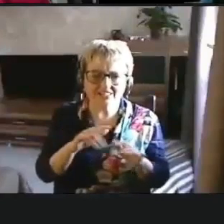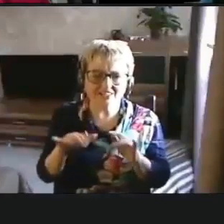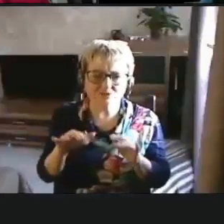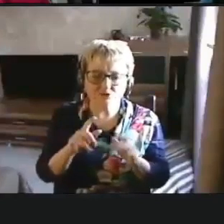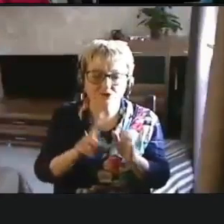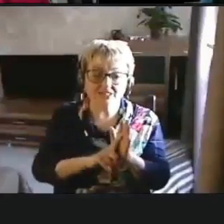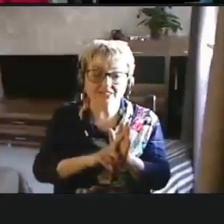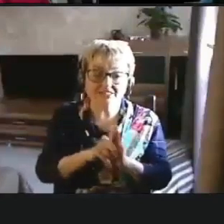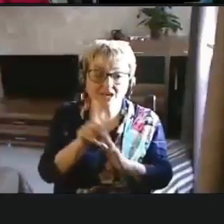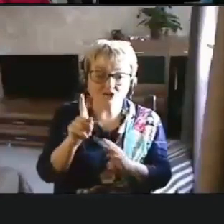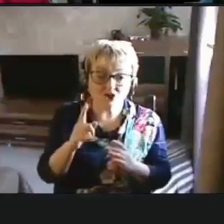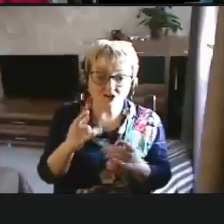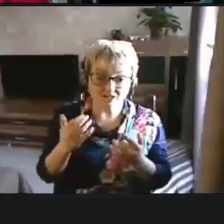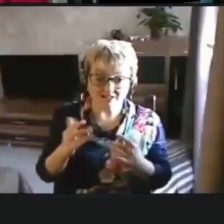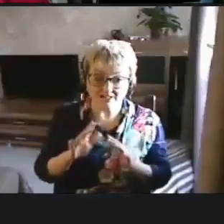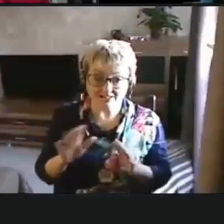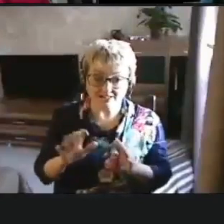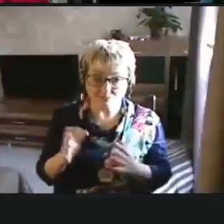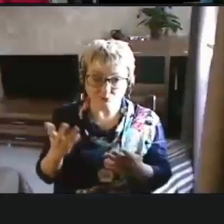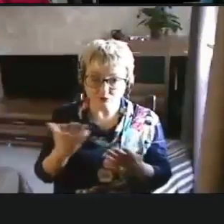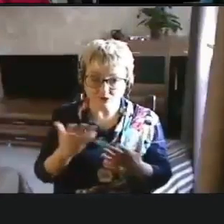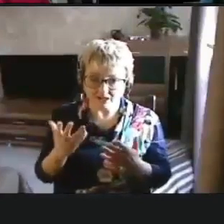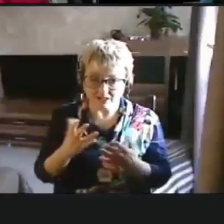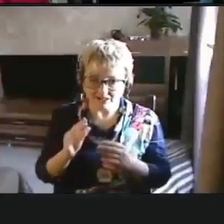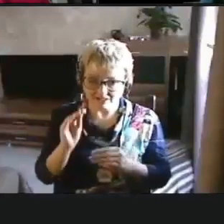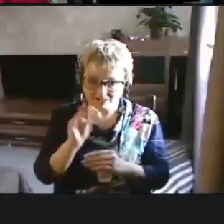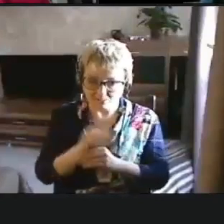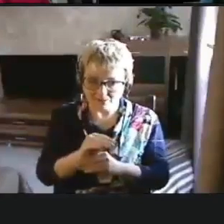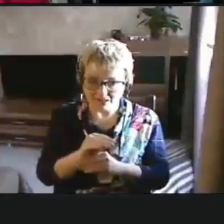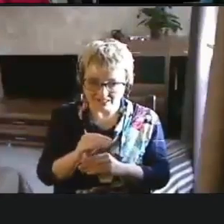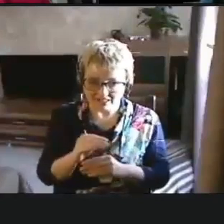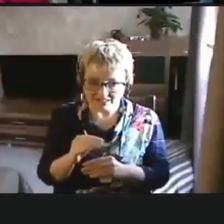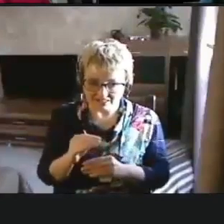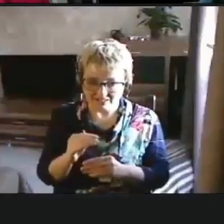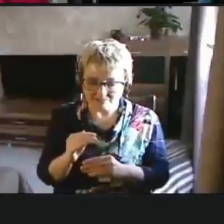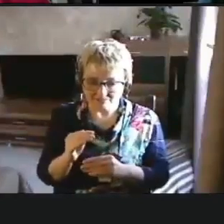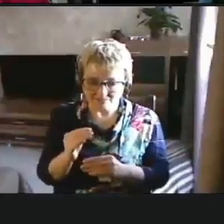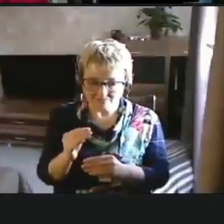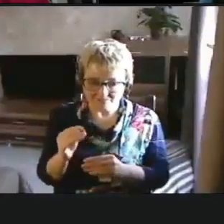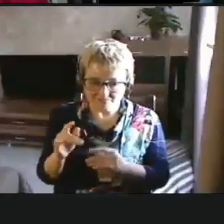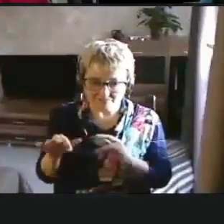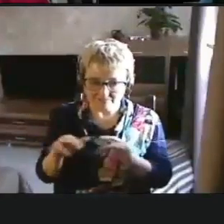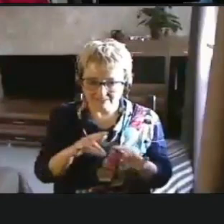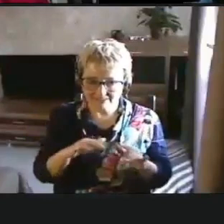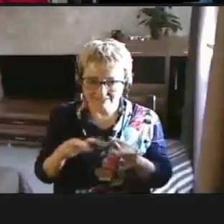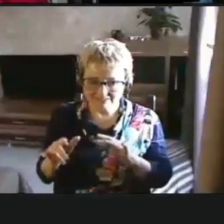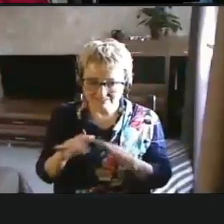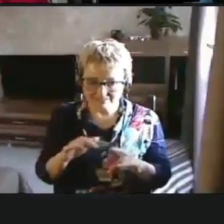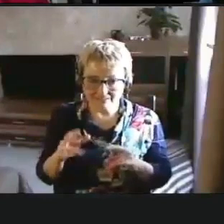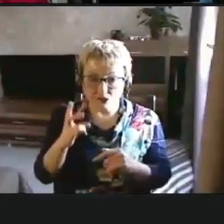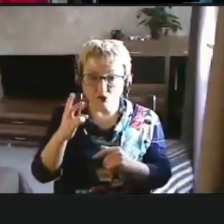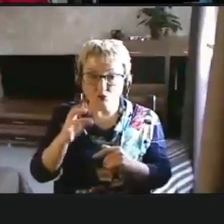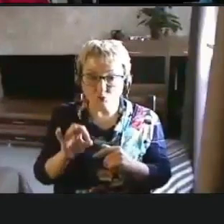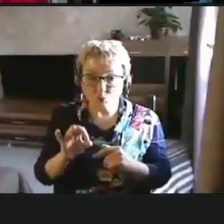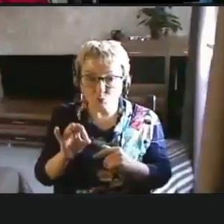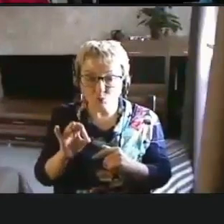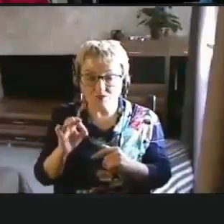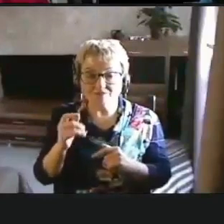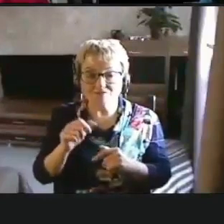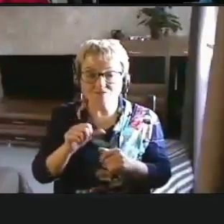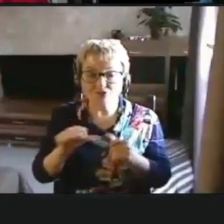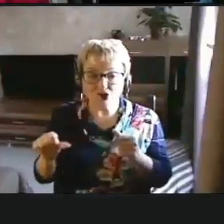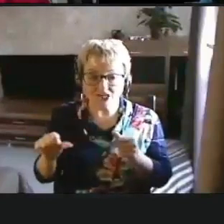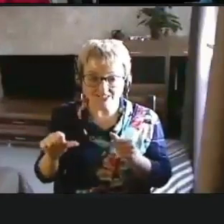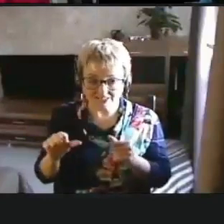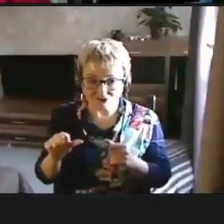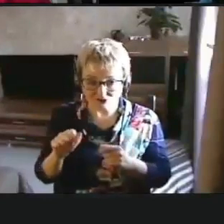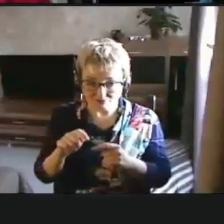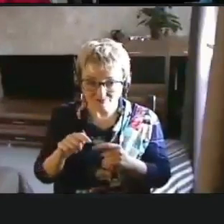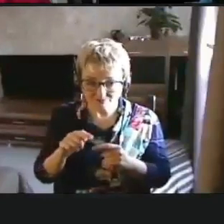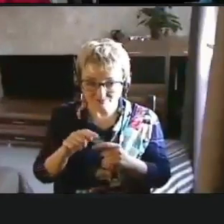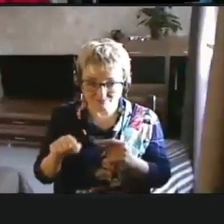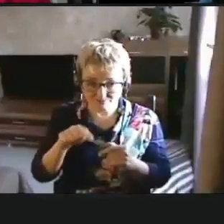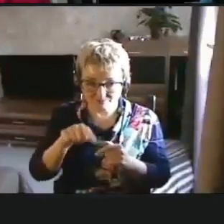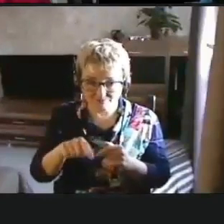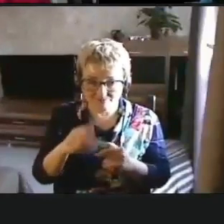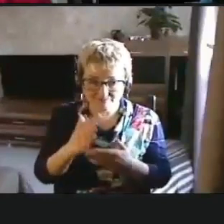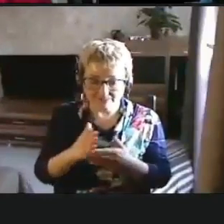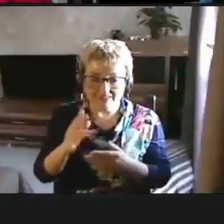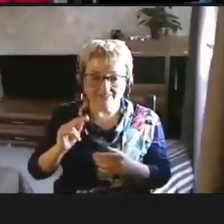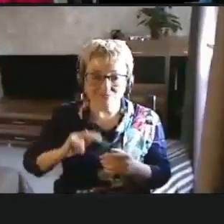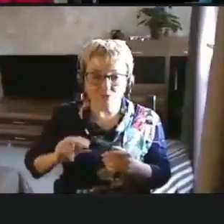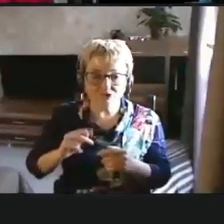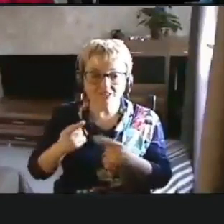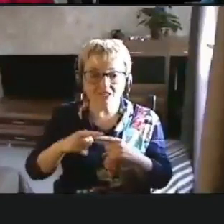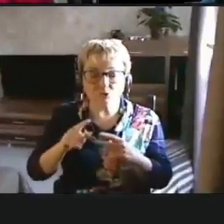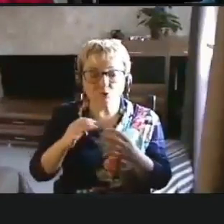изначально, не требуют каких-то там дополнительных телодвижений, но в частности там есть функции, которые